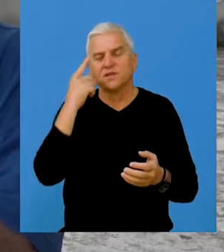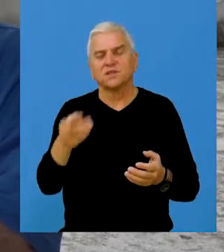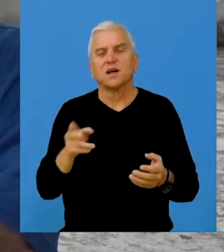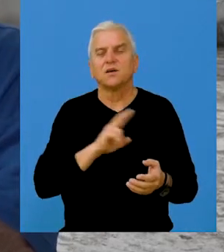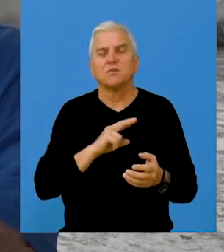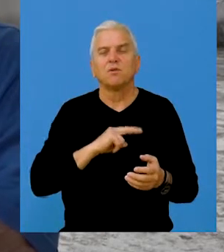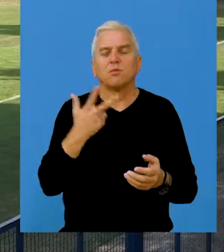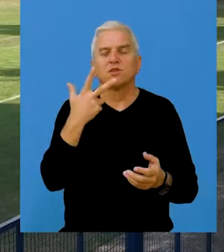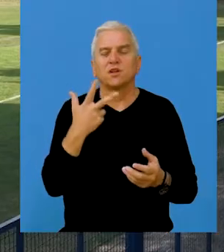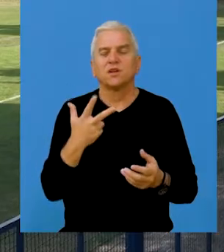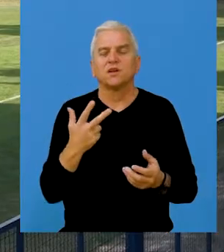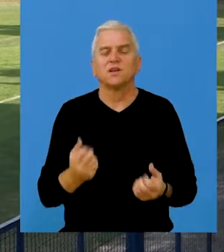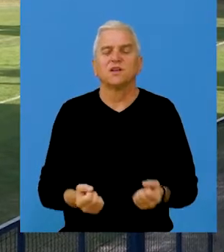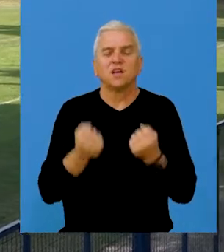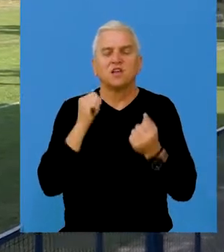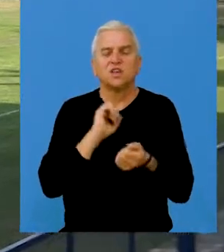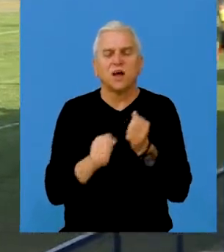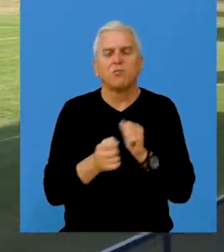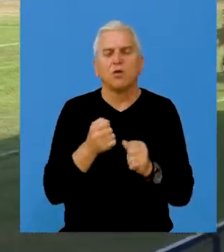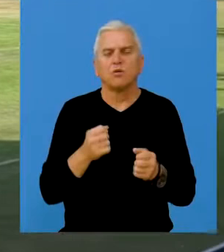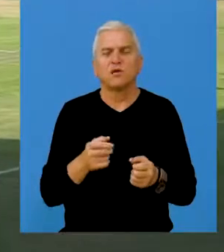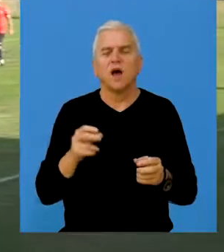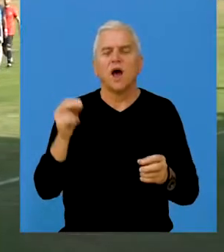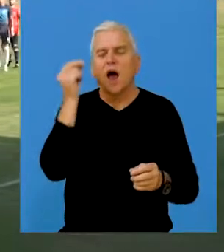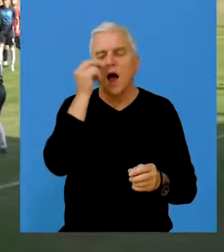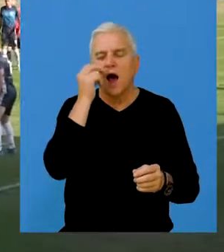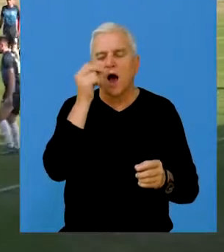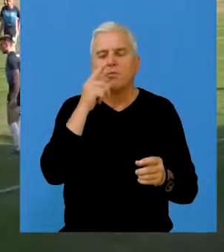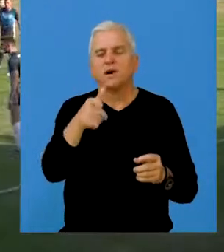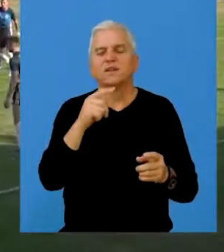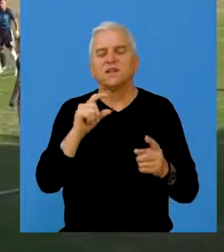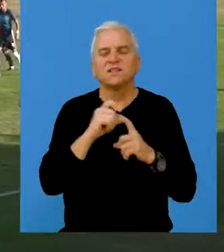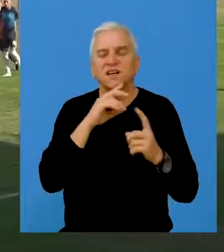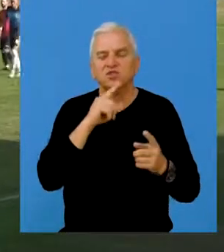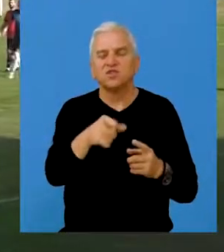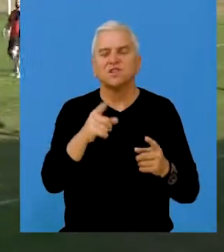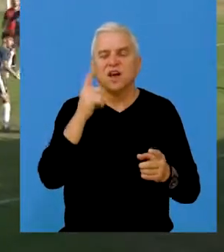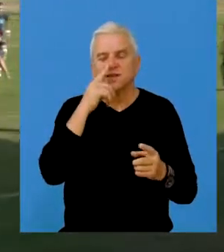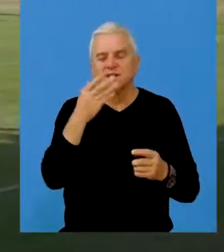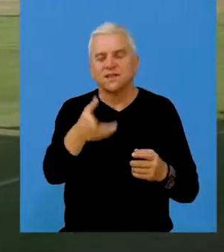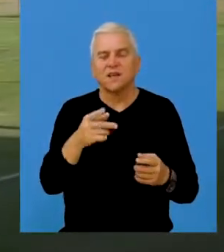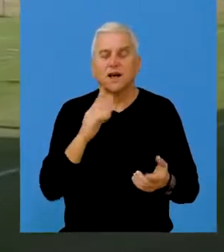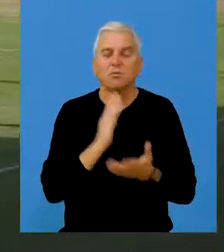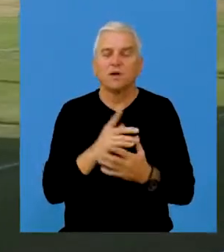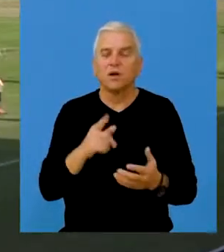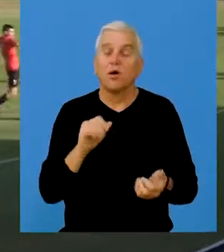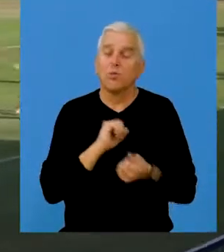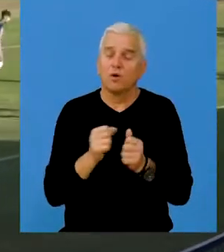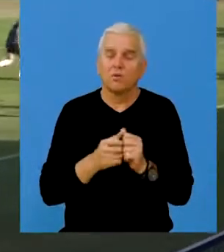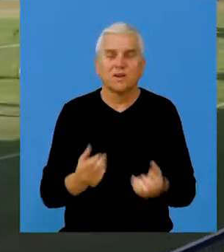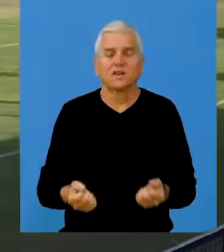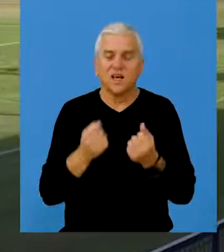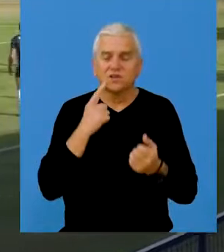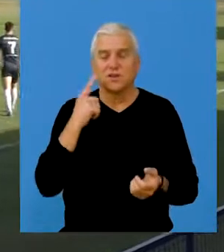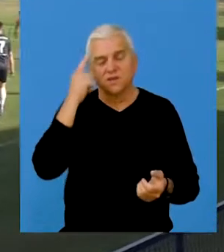pošto znamo da imamo tri teške utekmice, imamo apatin sent u Stanišic, naredne tri nedlje i ovo nam je bilo biti ili ne